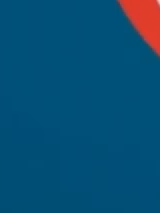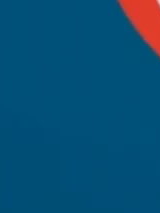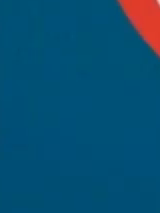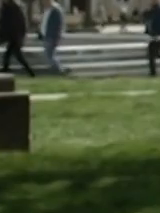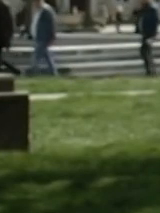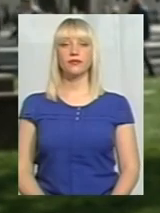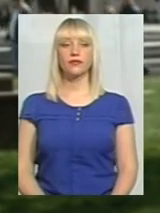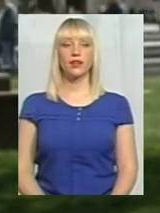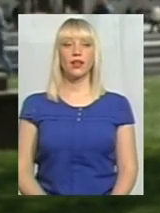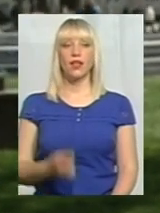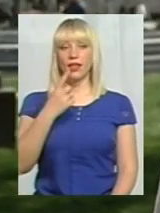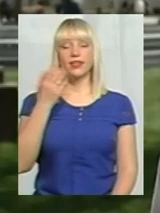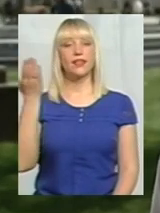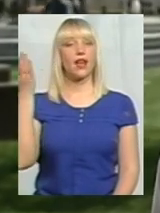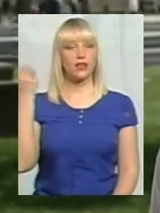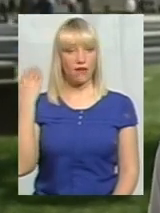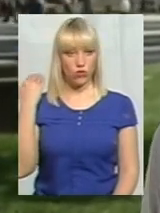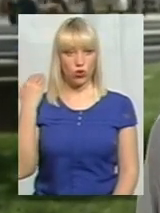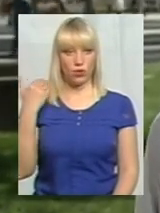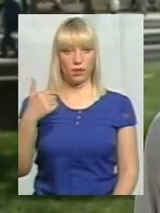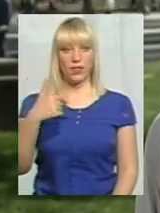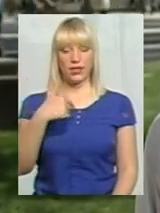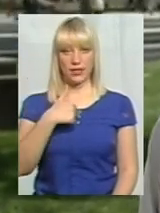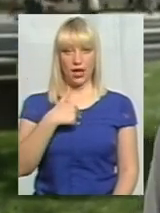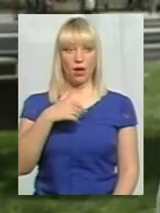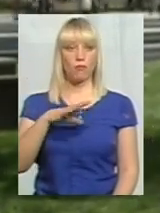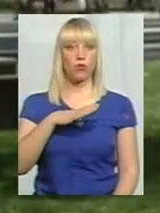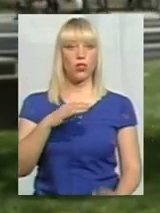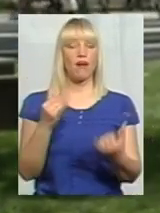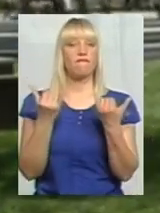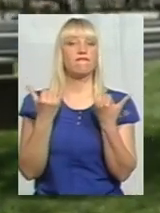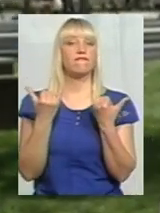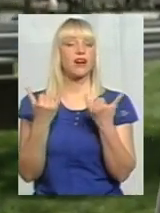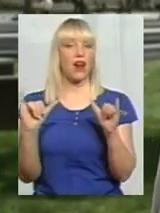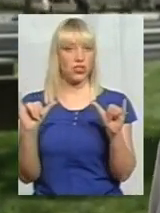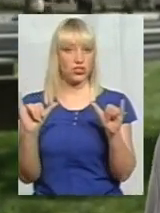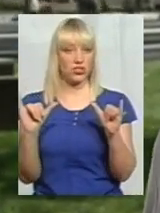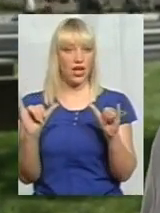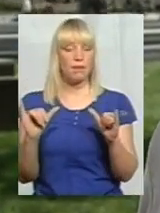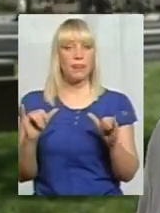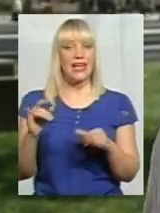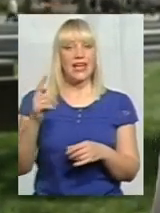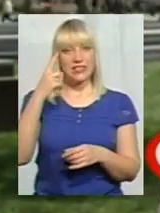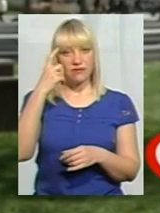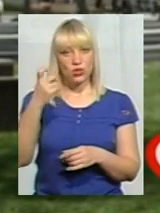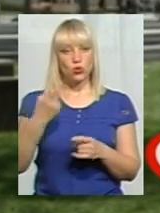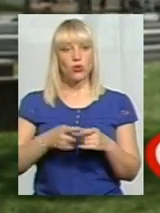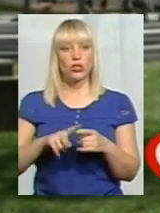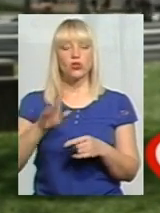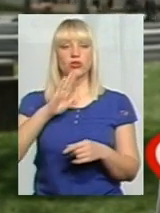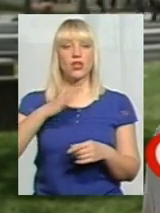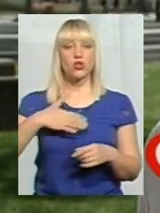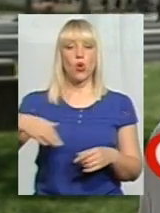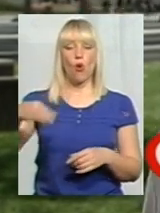Не так давно я була вражена звісткою про те, що з нашої обласної